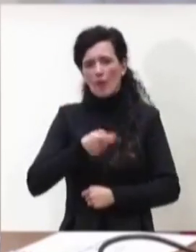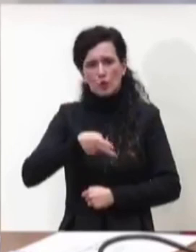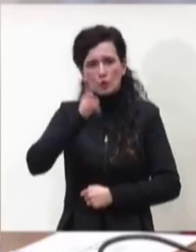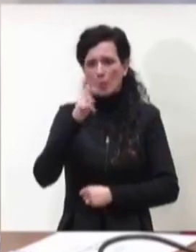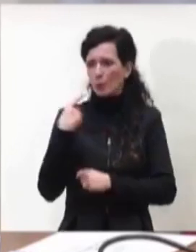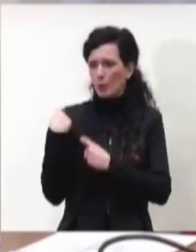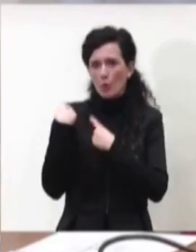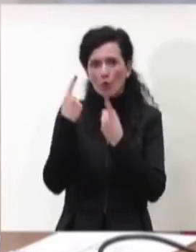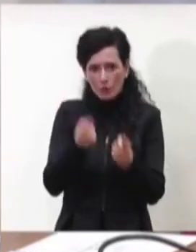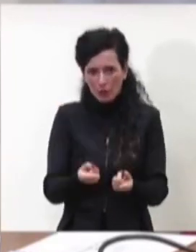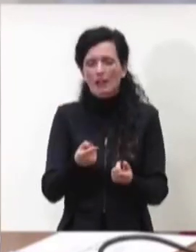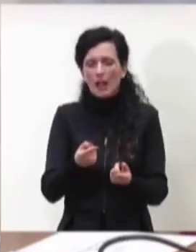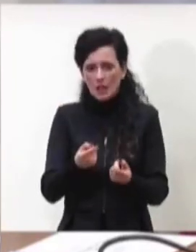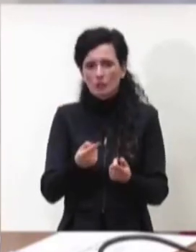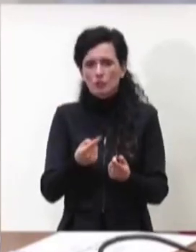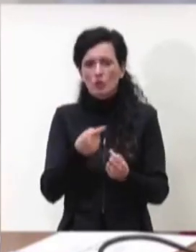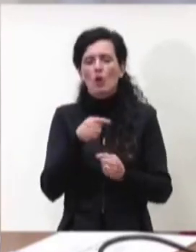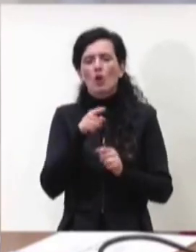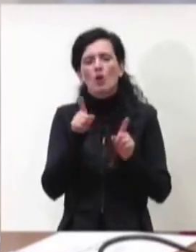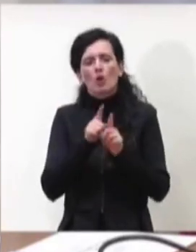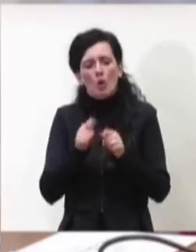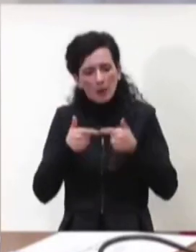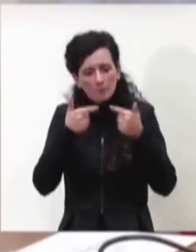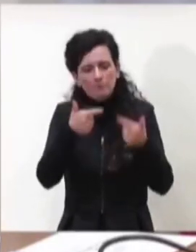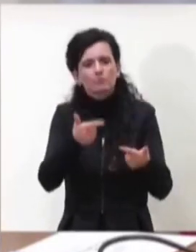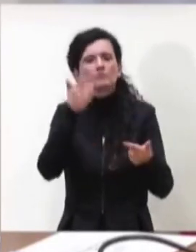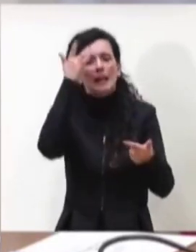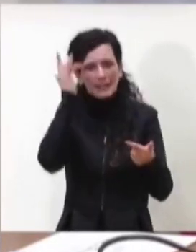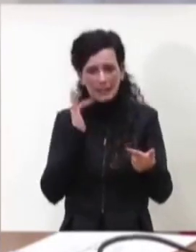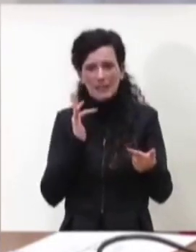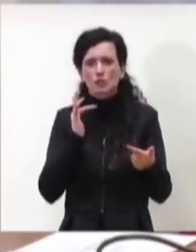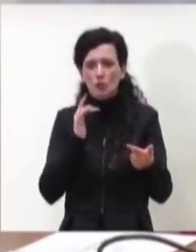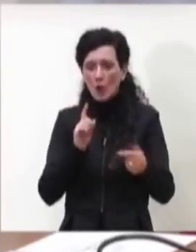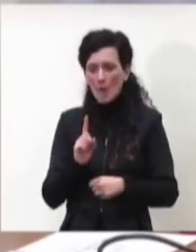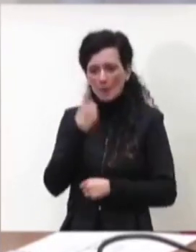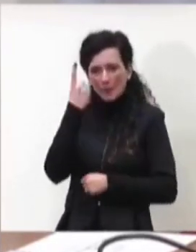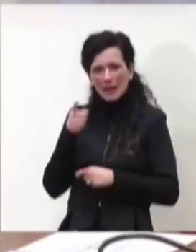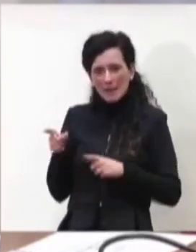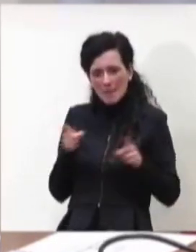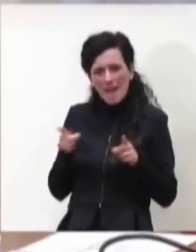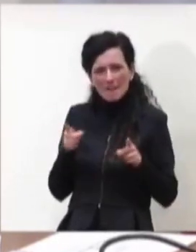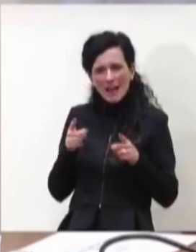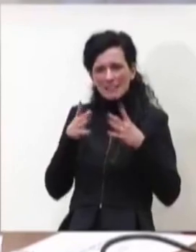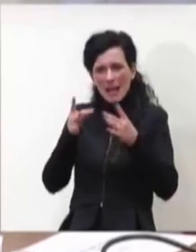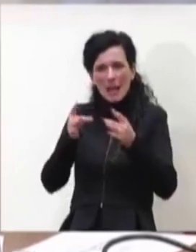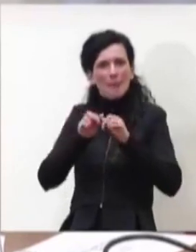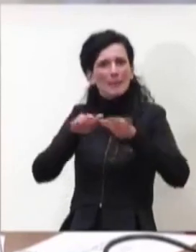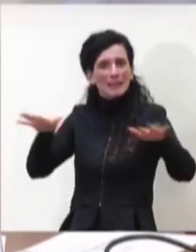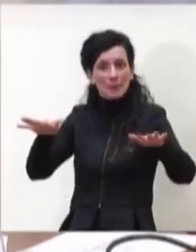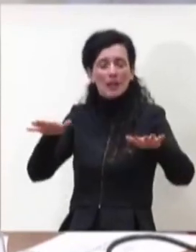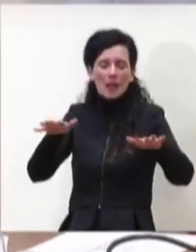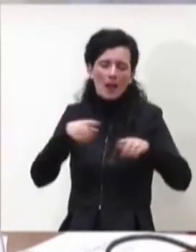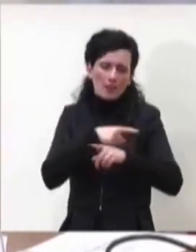nella prima fase dell'epidemia e